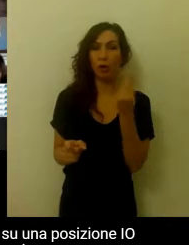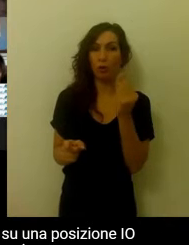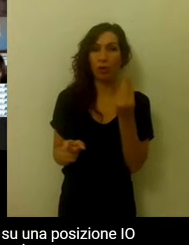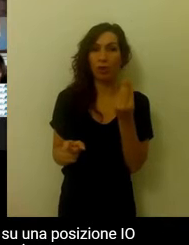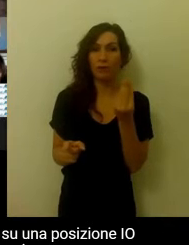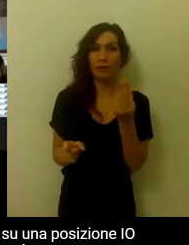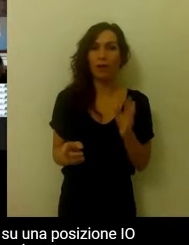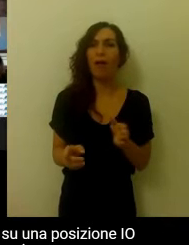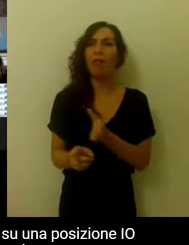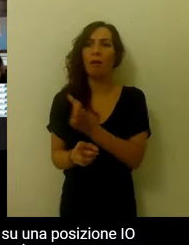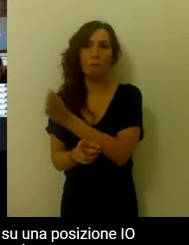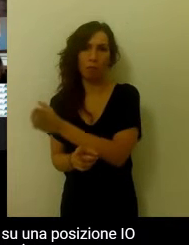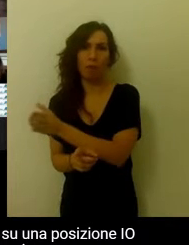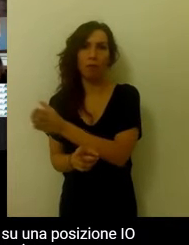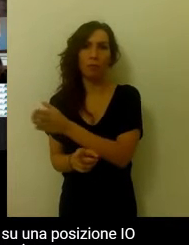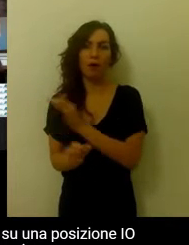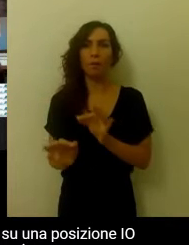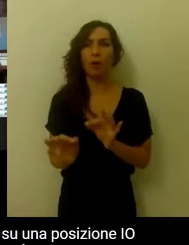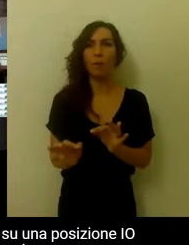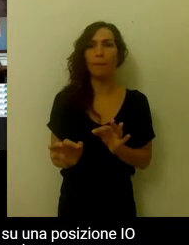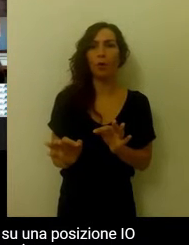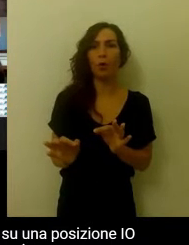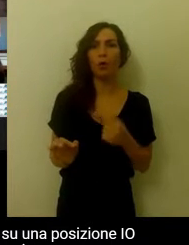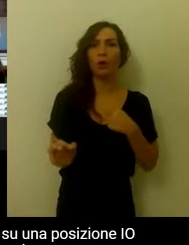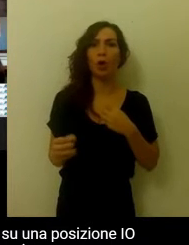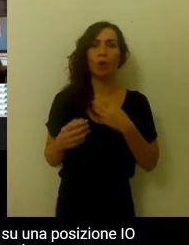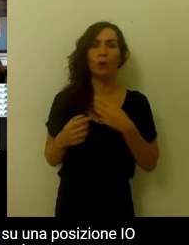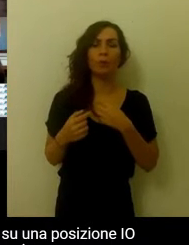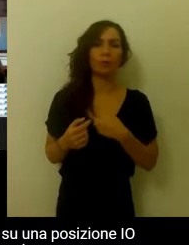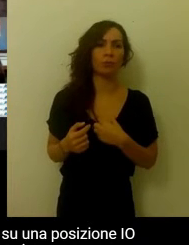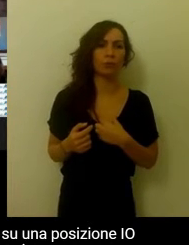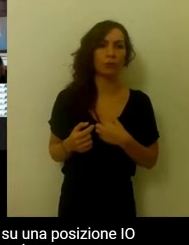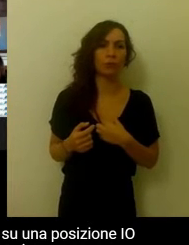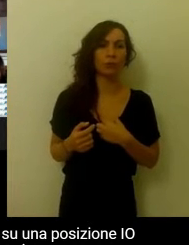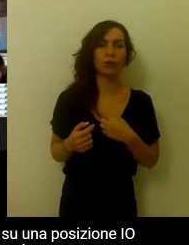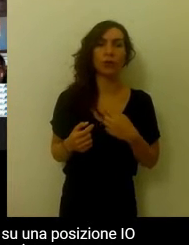ad assestarsi su una posizione del tipo io meno, tu più.